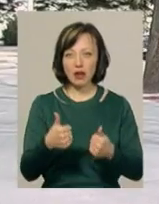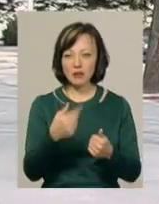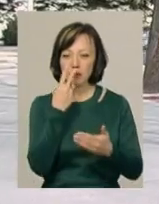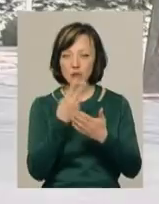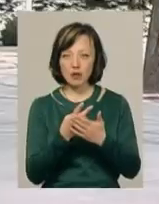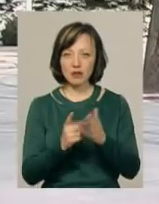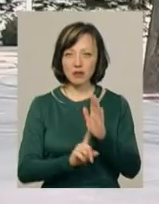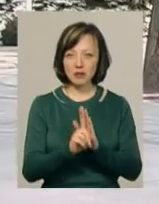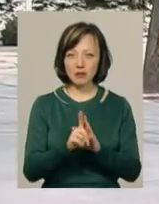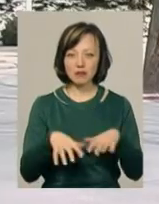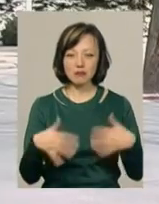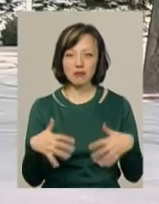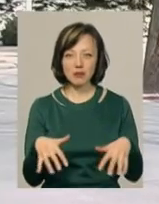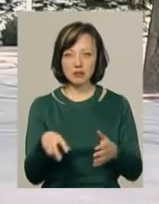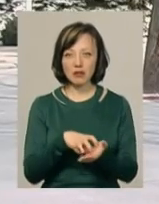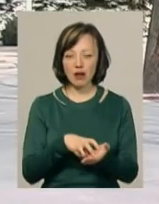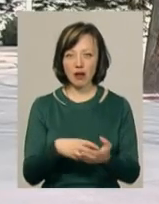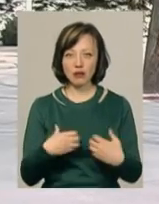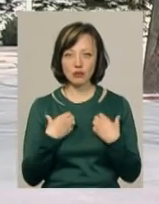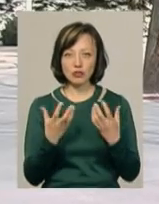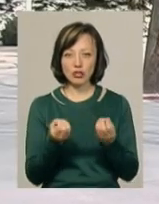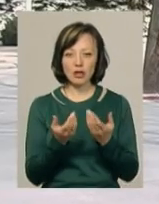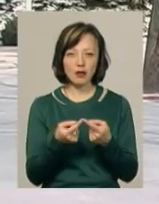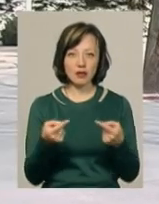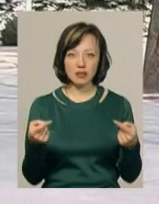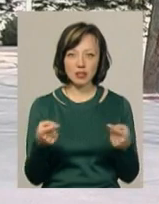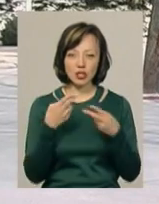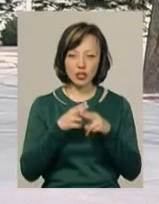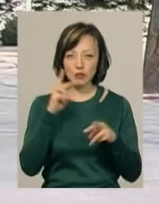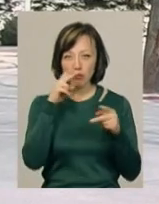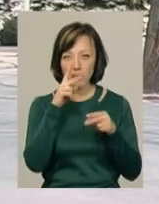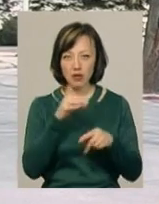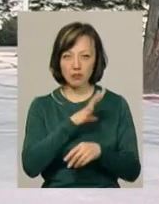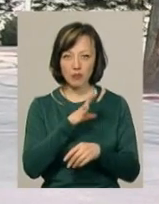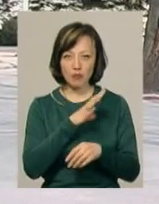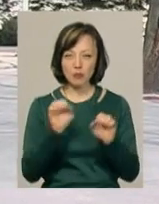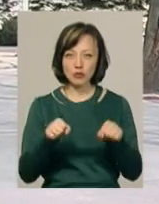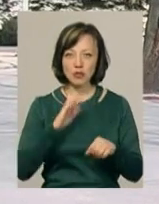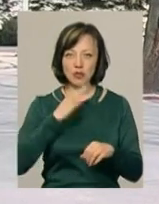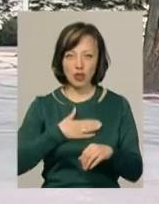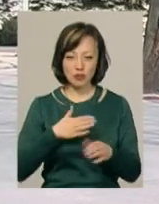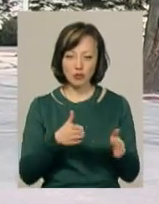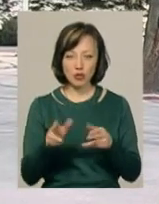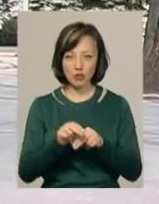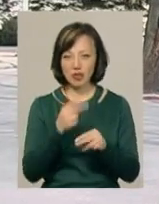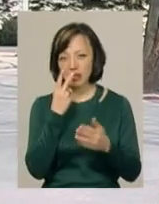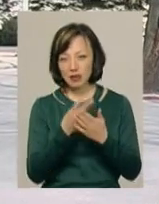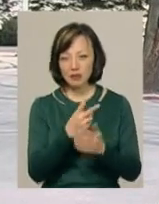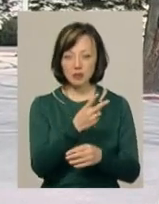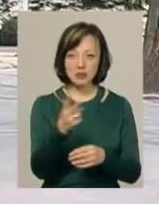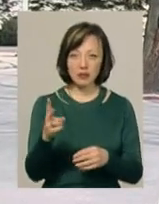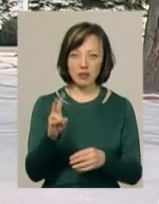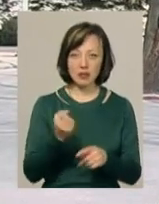починається мандраж, то страшно, то ще якісь технічні помилки. Можливо, в нашій підготовці. Ми просто дивимося на